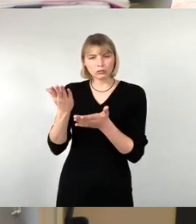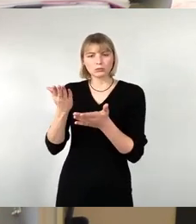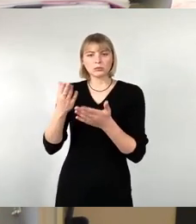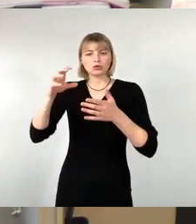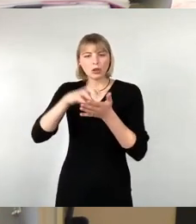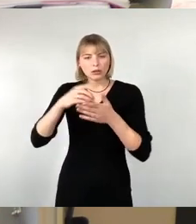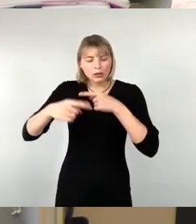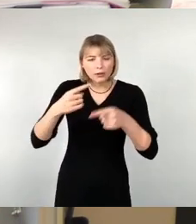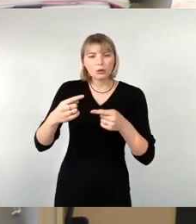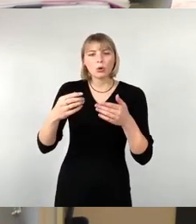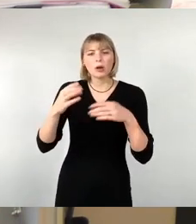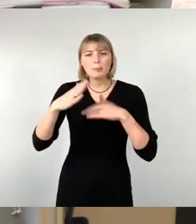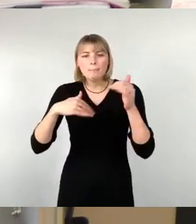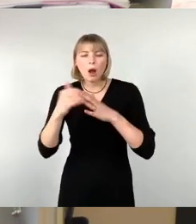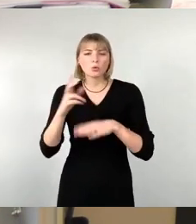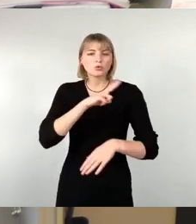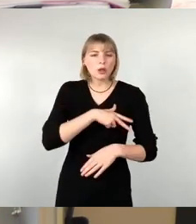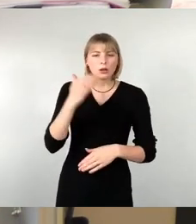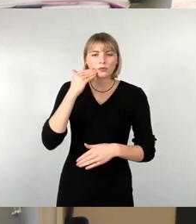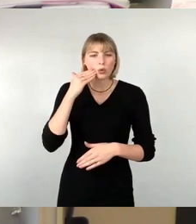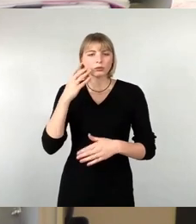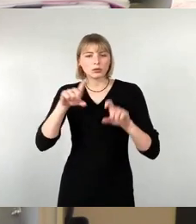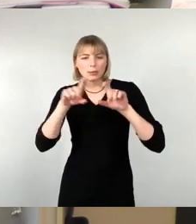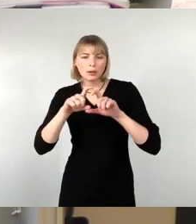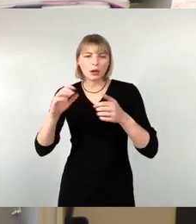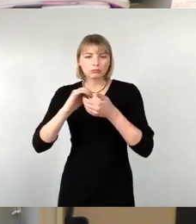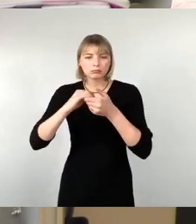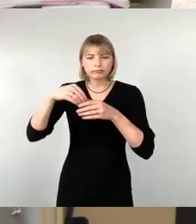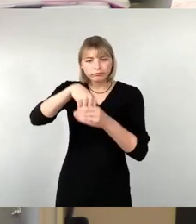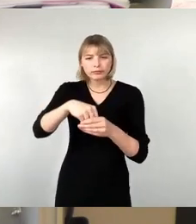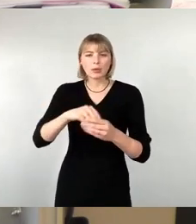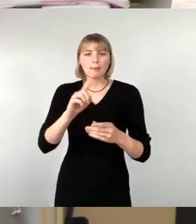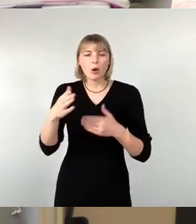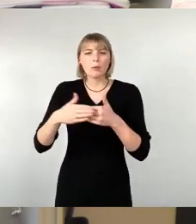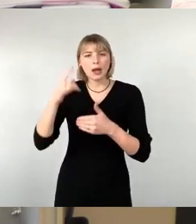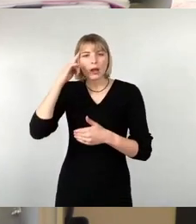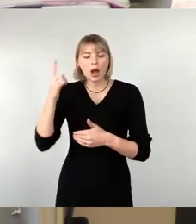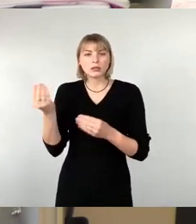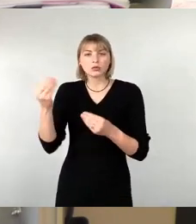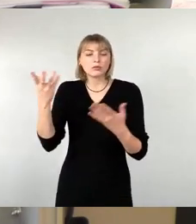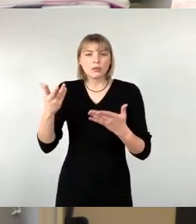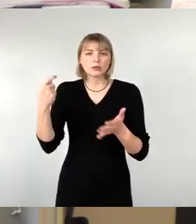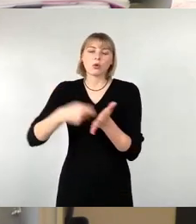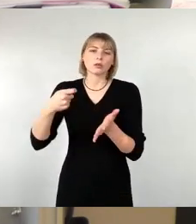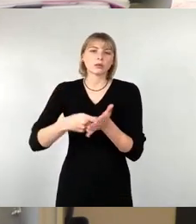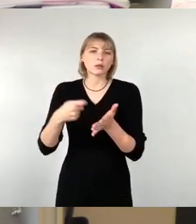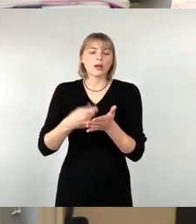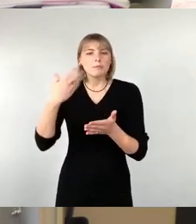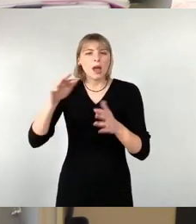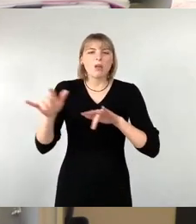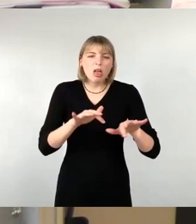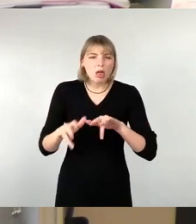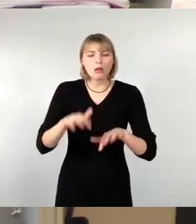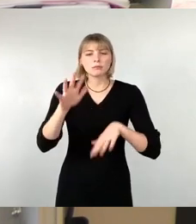Verkehr, Soziales und Wohnen kümmern, verursacht der Beirat zusätzliche Kosten und weitere Bürokratie und verlangsamt